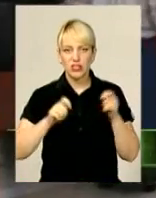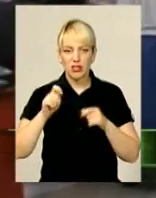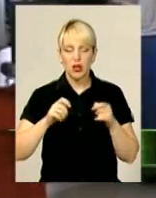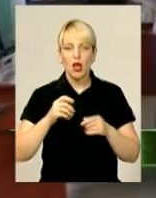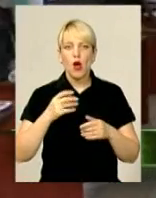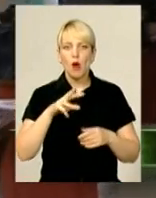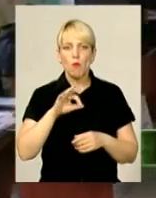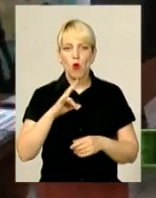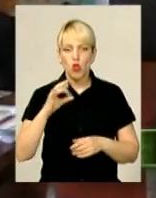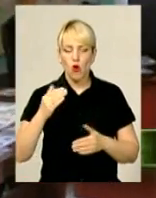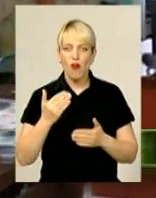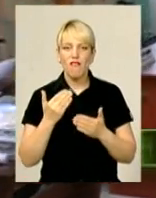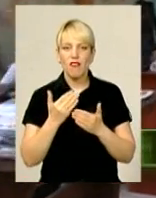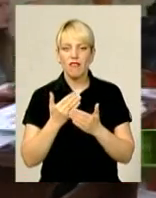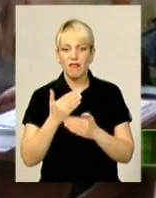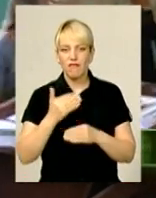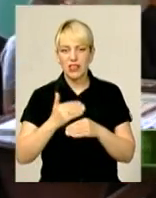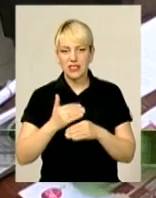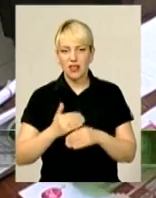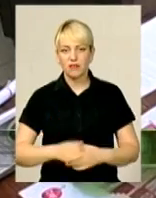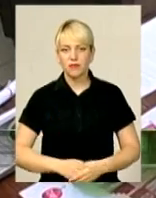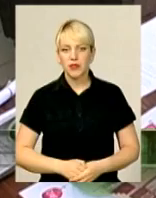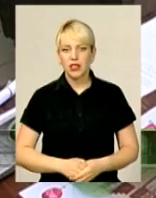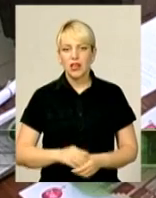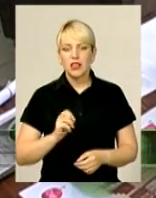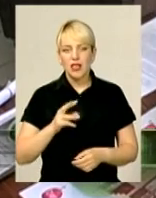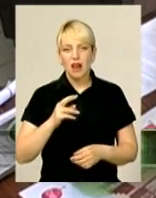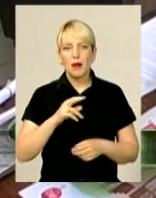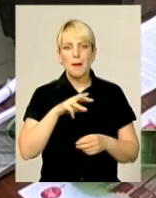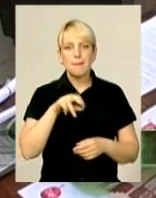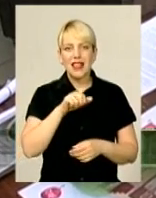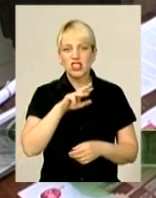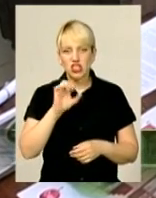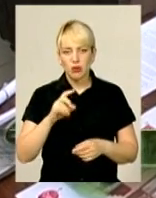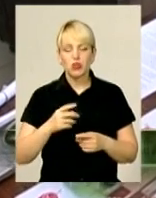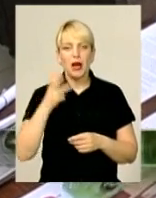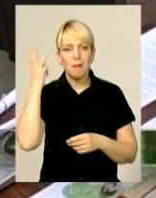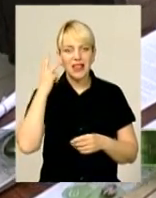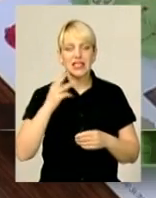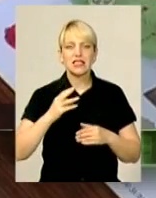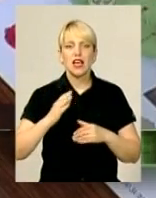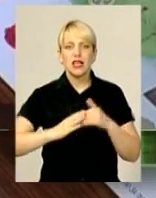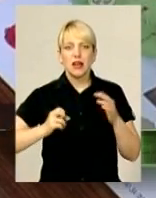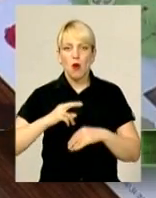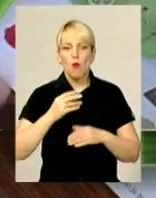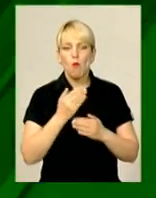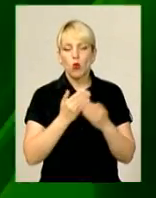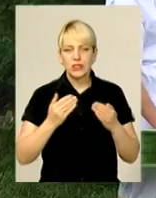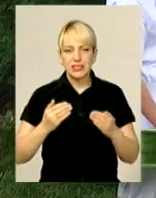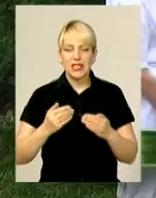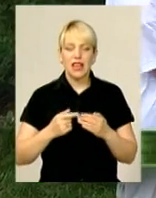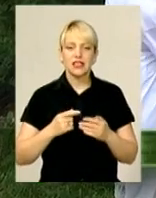За досвідом Доми Джибажу, або як в історико-культурному центрі Хмельниччини, українські музейники майстерністю мірялися.